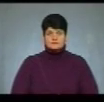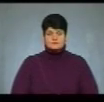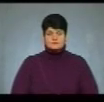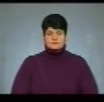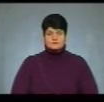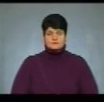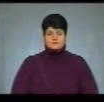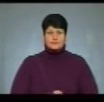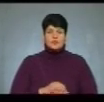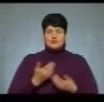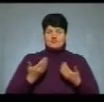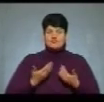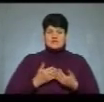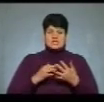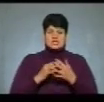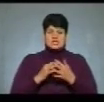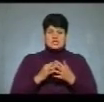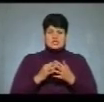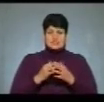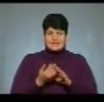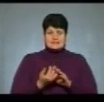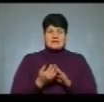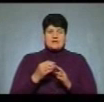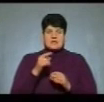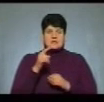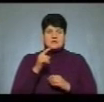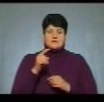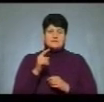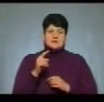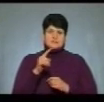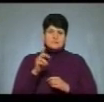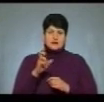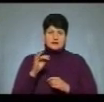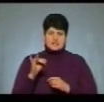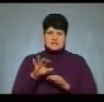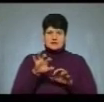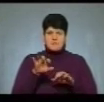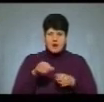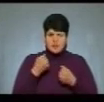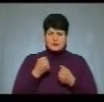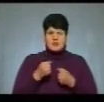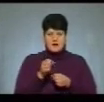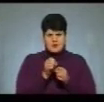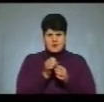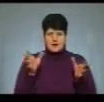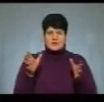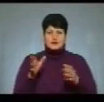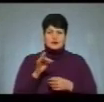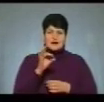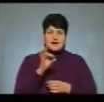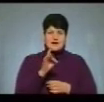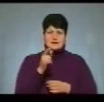У жителя села Витківці з Бараського району поліцейські вилучили гранату РГД-5, повідомив старший інспектор